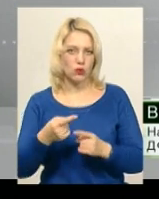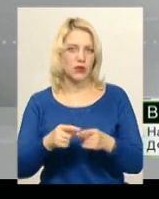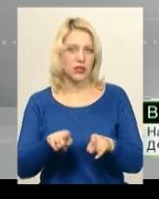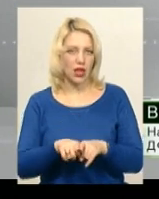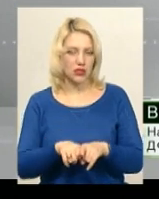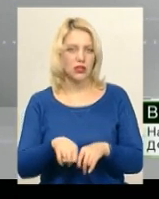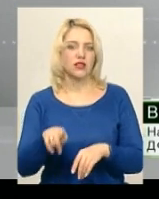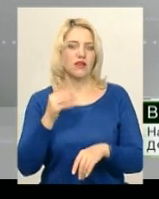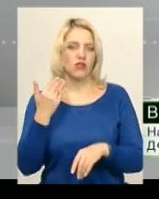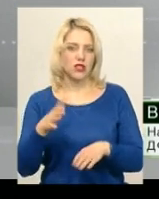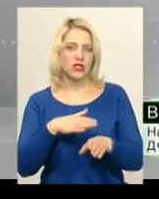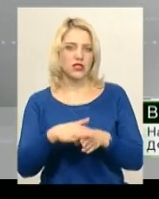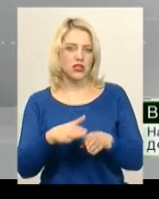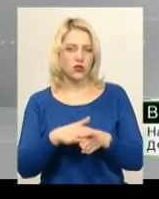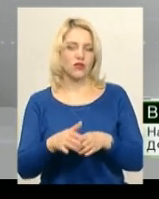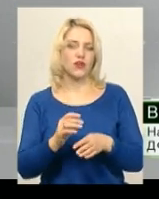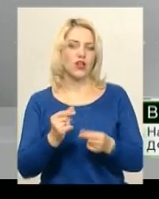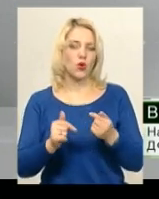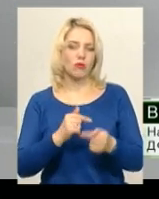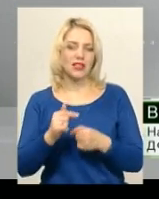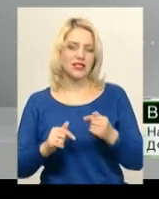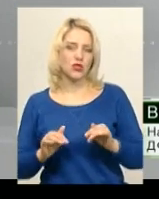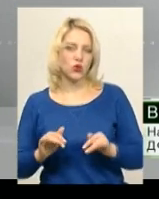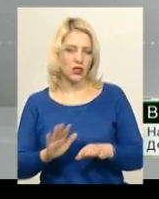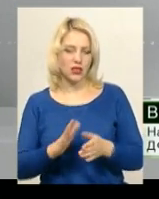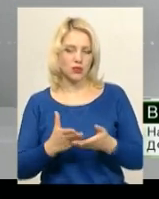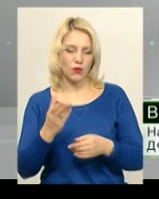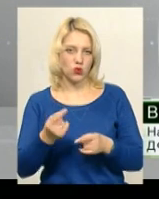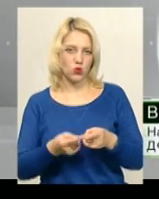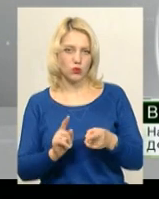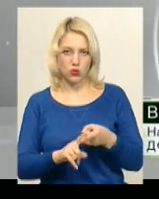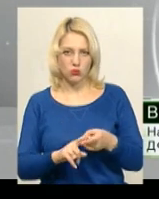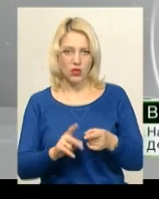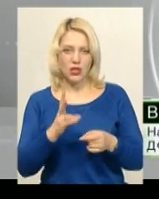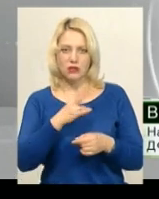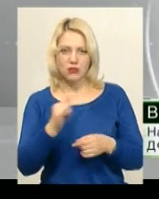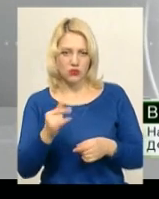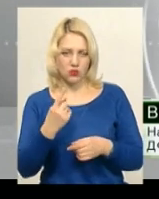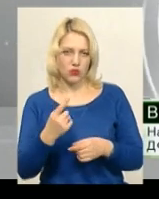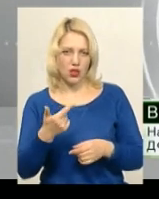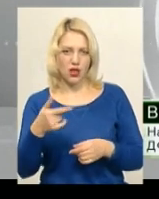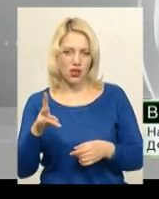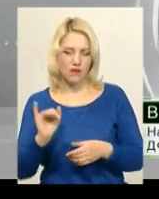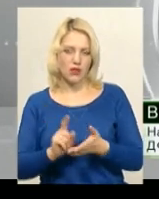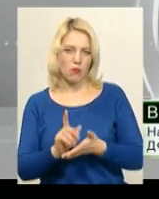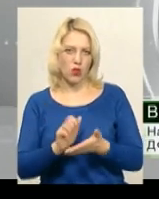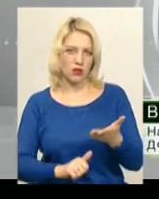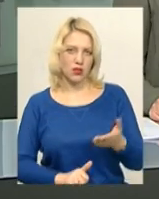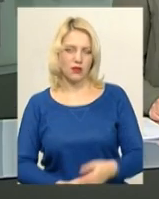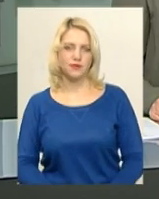чином вони здійснювали комерційну діяльність, не сплачуючи при цьому жодної гривні податків.